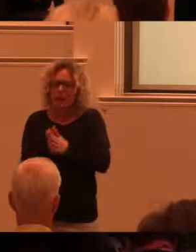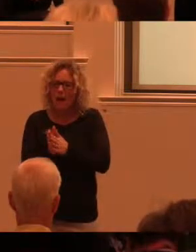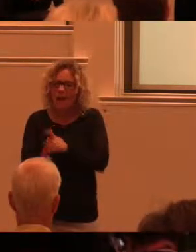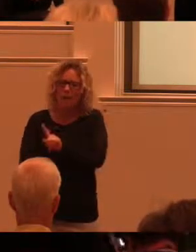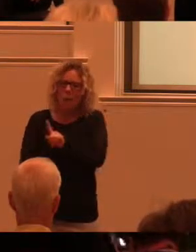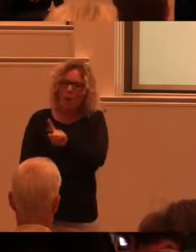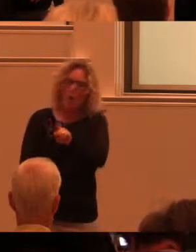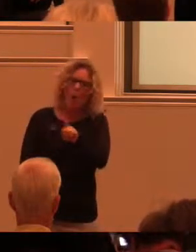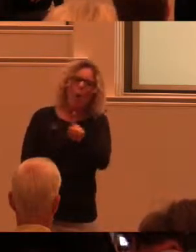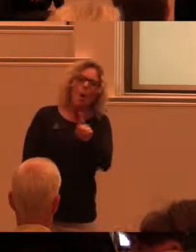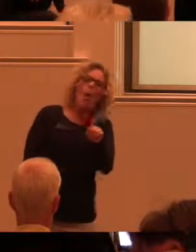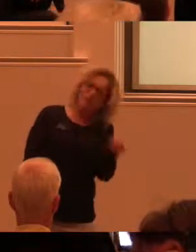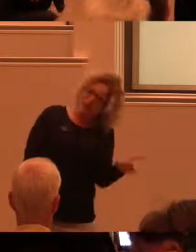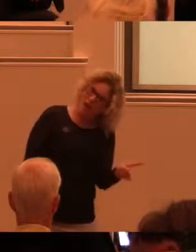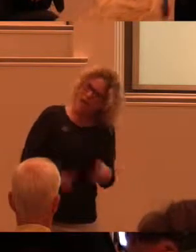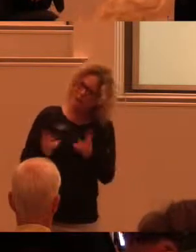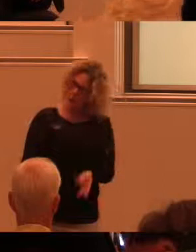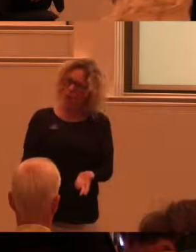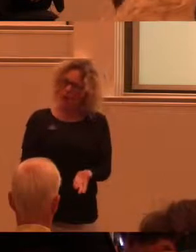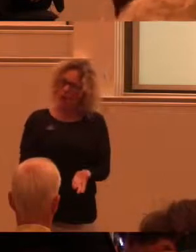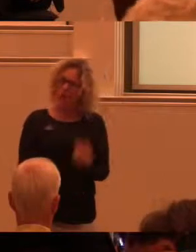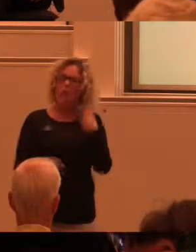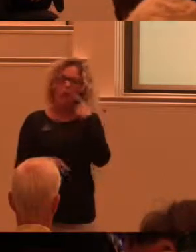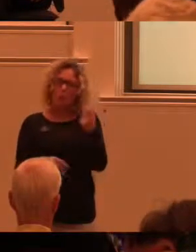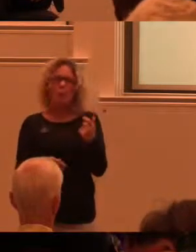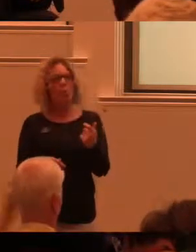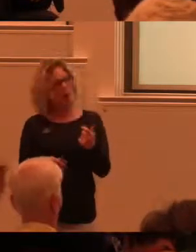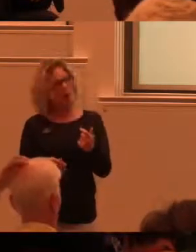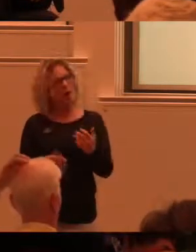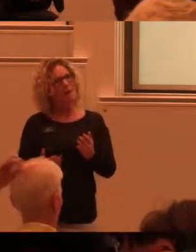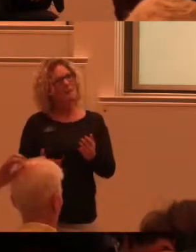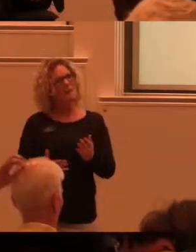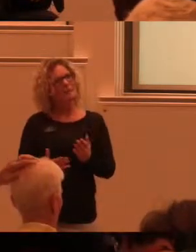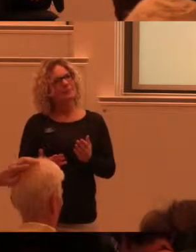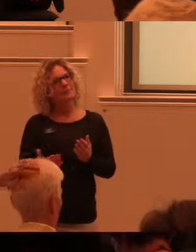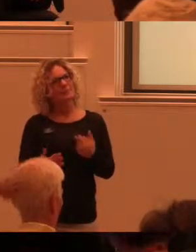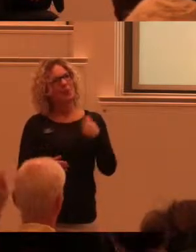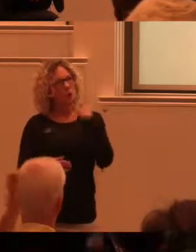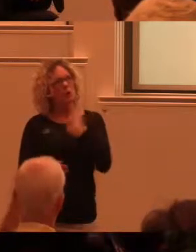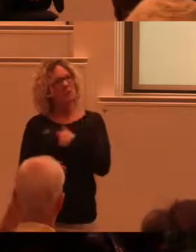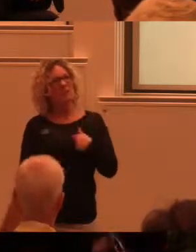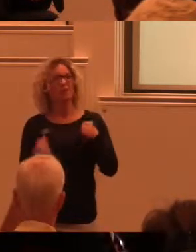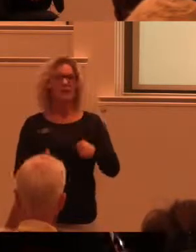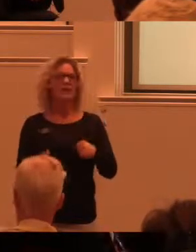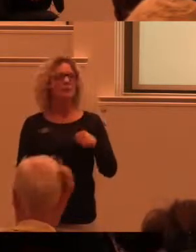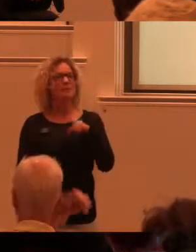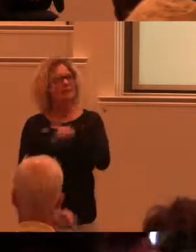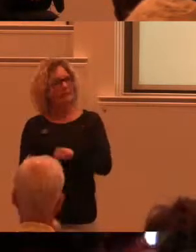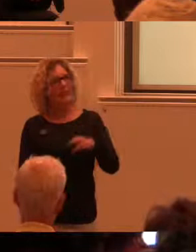Jag tror att vid sidan av att man väldigt sällan reflekterar över de